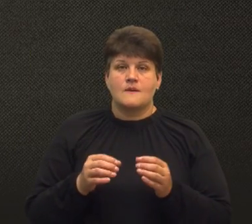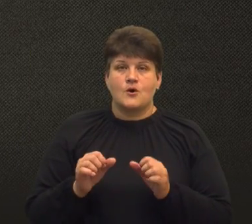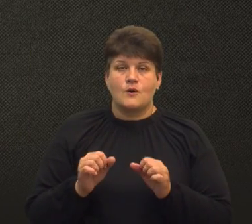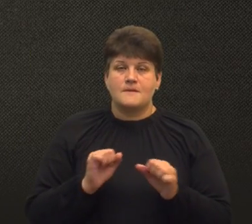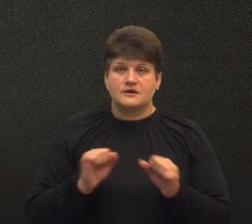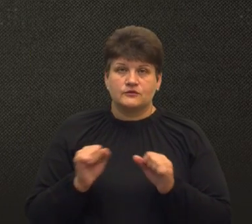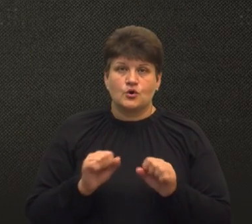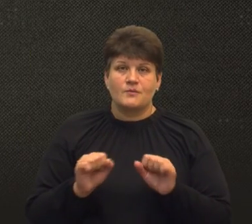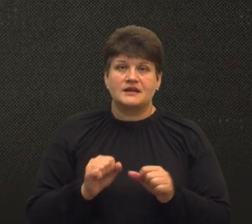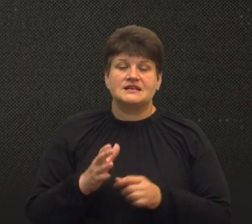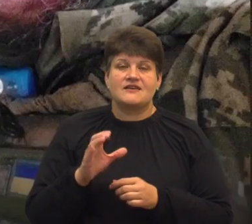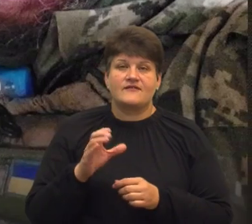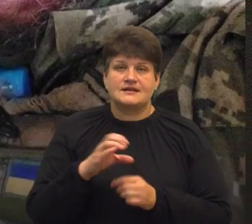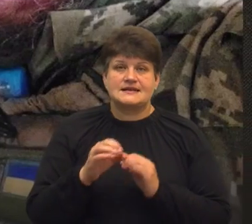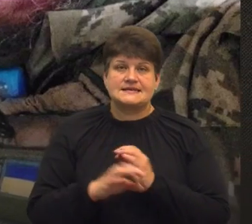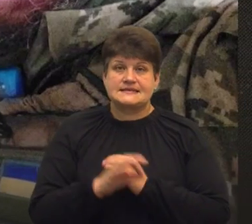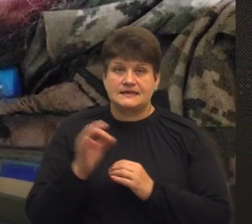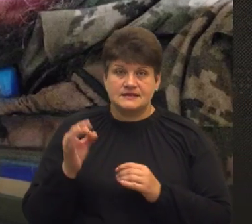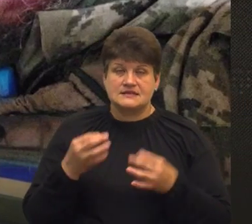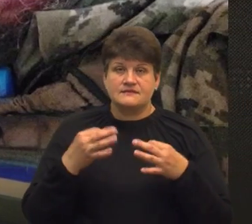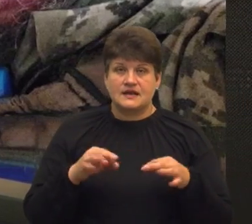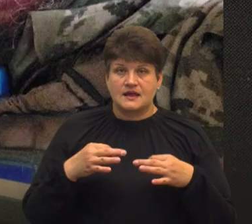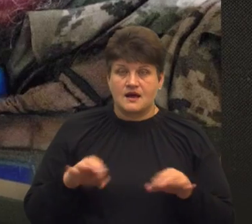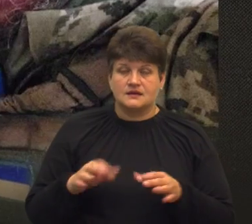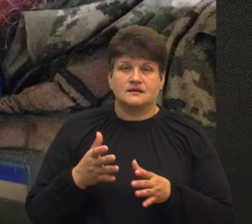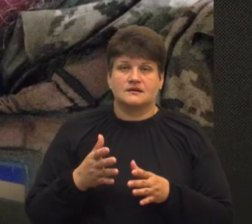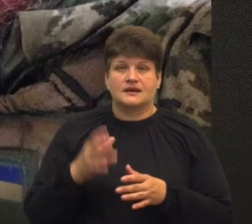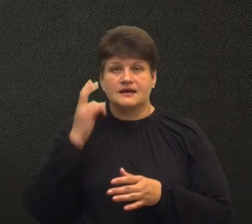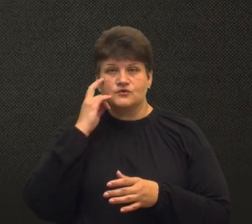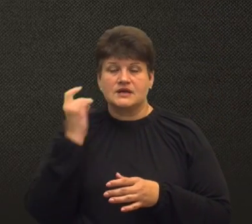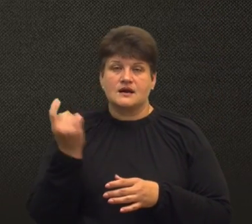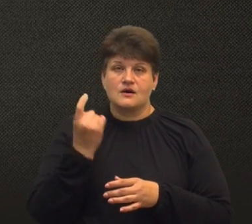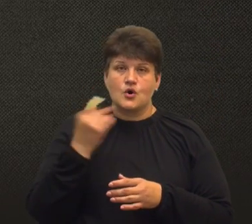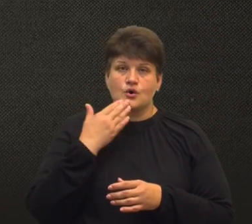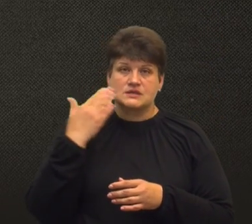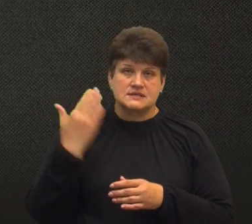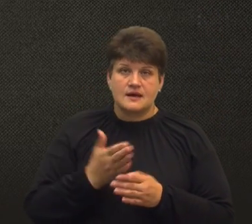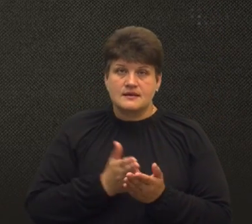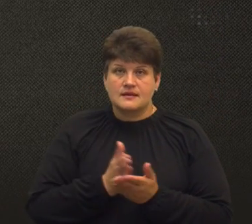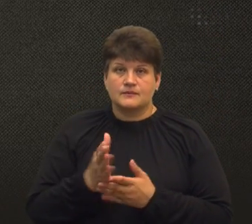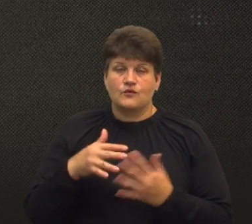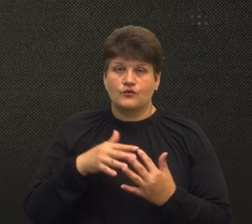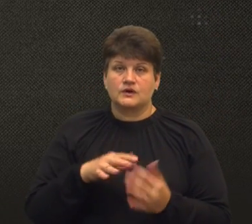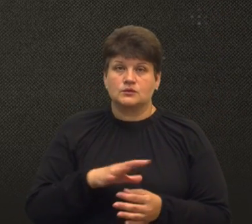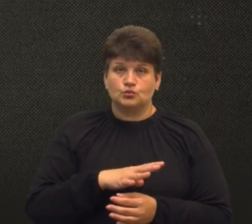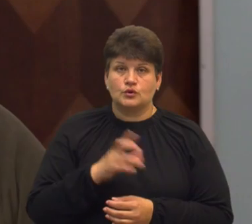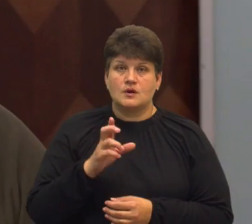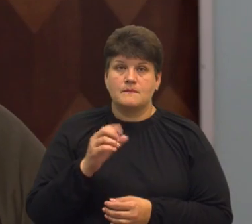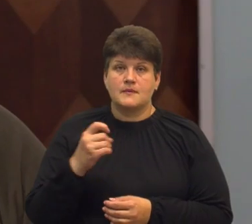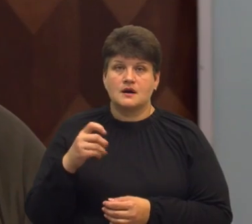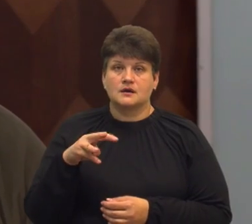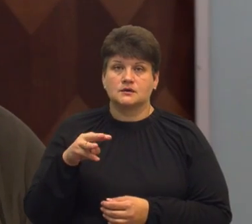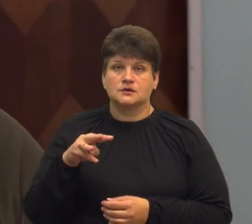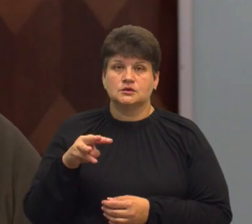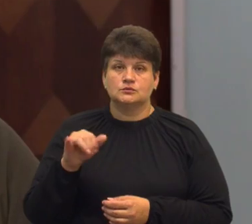побратимами звільняли від російських військ Київщину та Харківщину. Останній напрямок, на якому воював – Бахмутський. Я